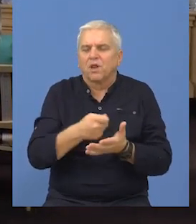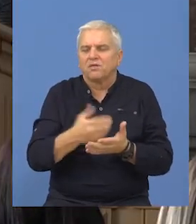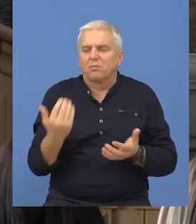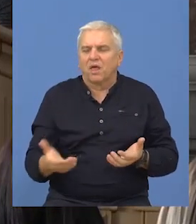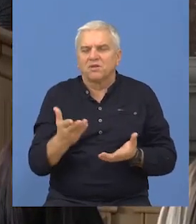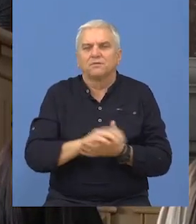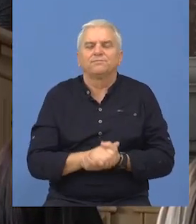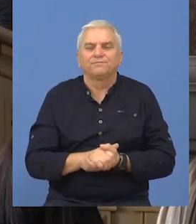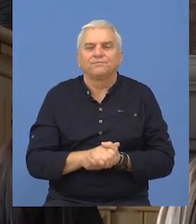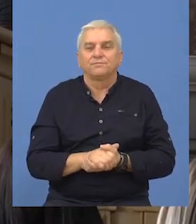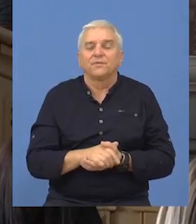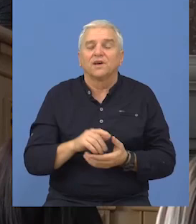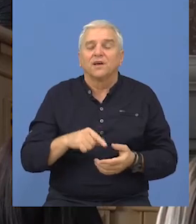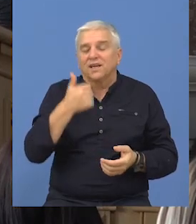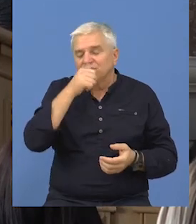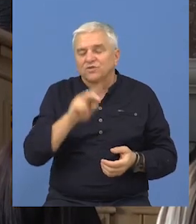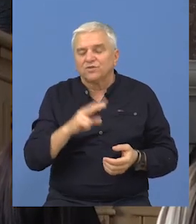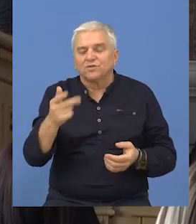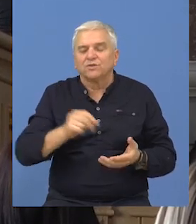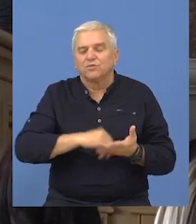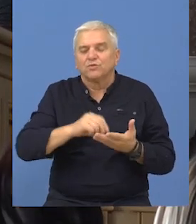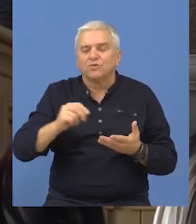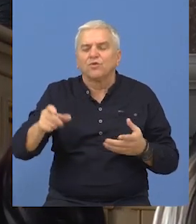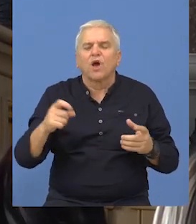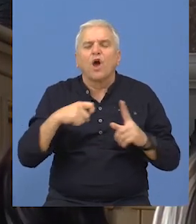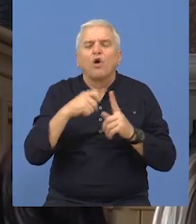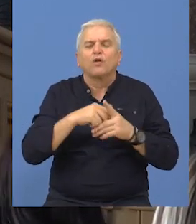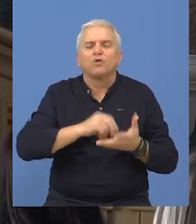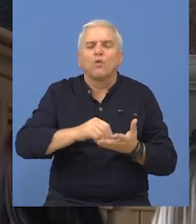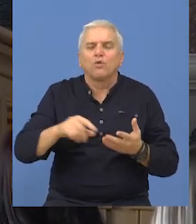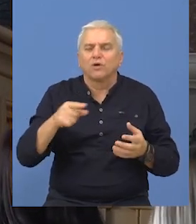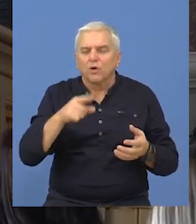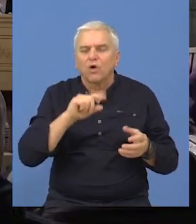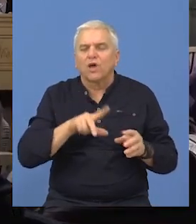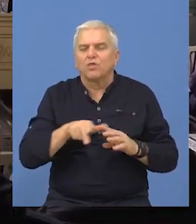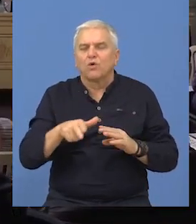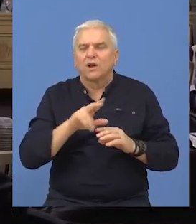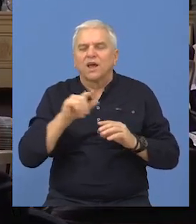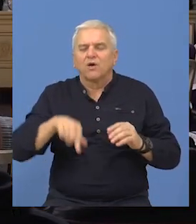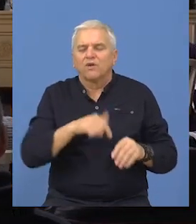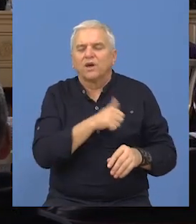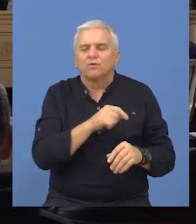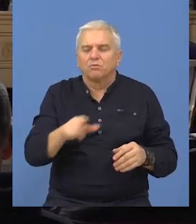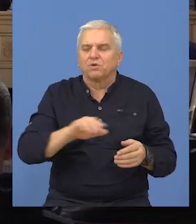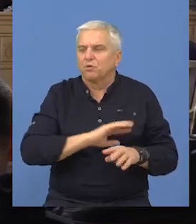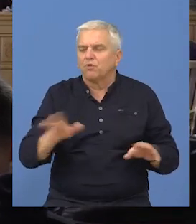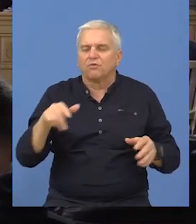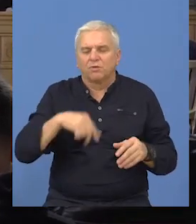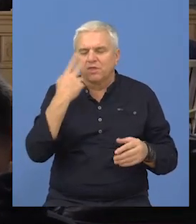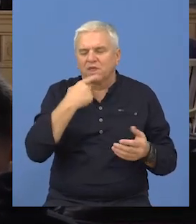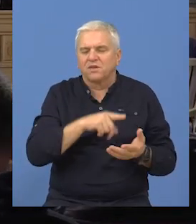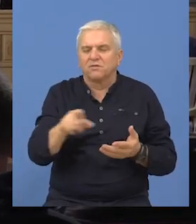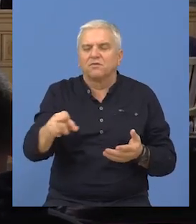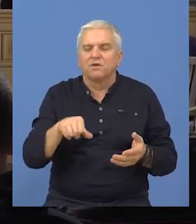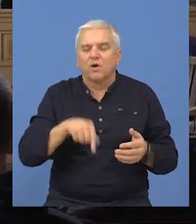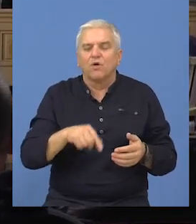rakum svanja današnjeg radnosa. Zatim, potpisivanje kolektivnog ugovora do kraja toga. Kolektivni ugovor se potpisuje do